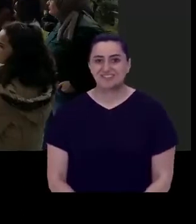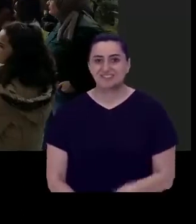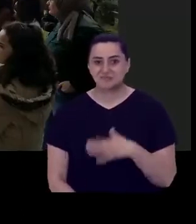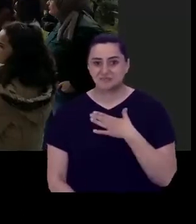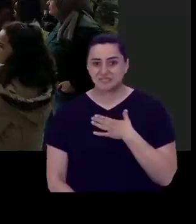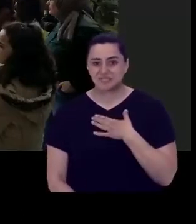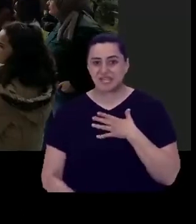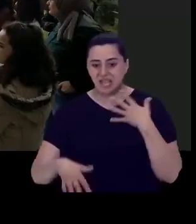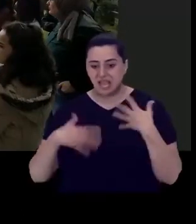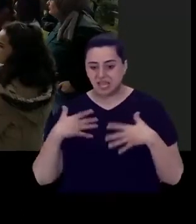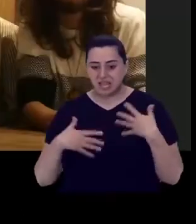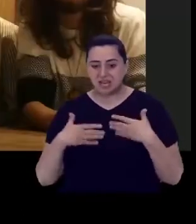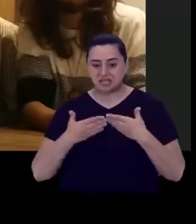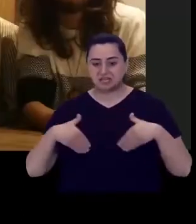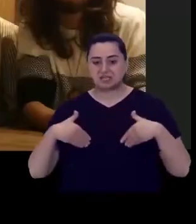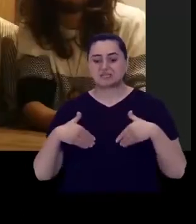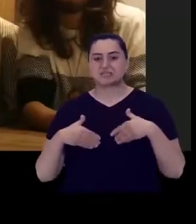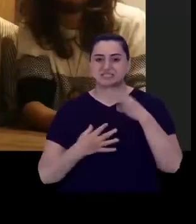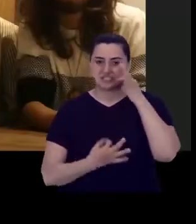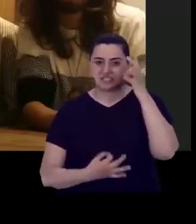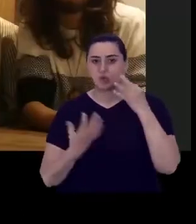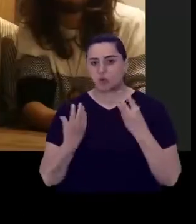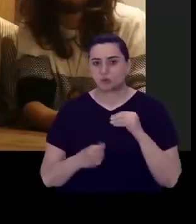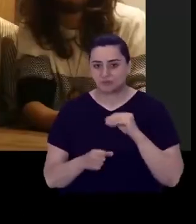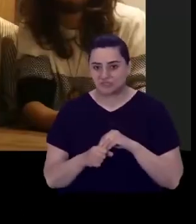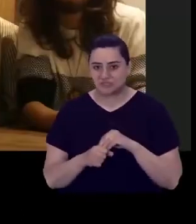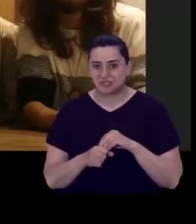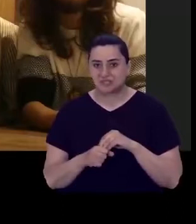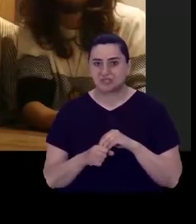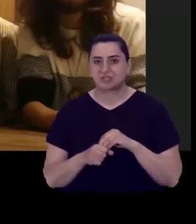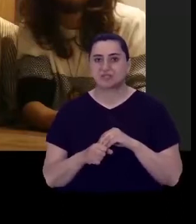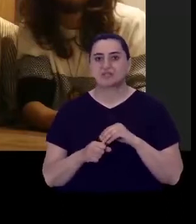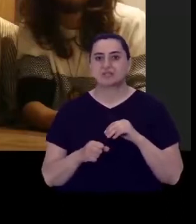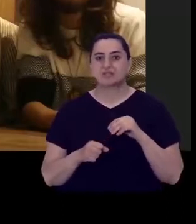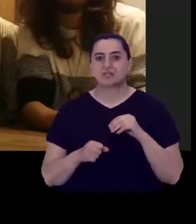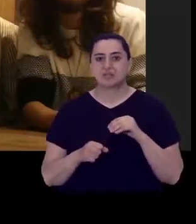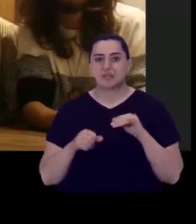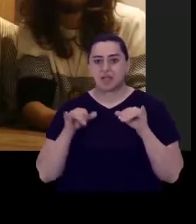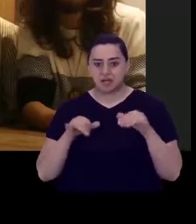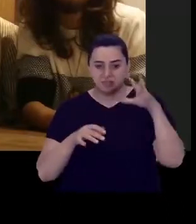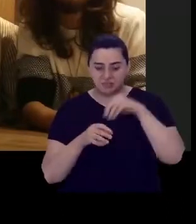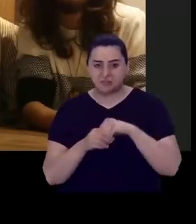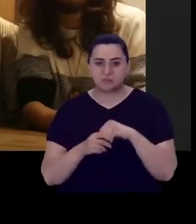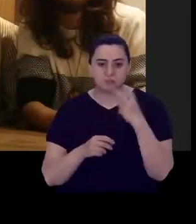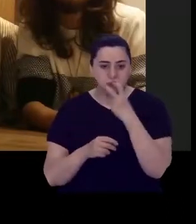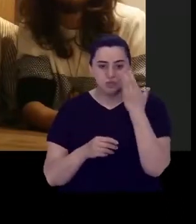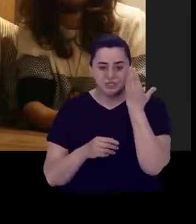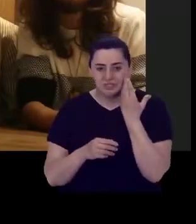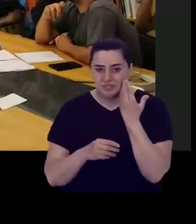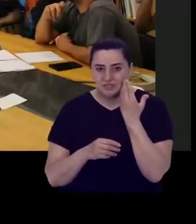engellenen bireyler olduğumuz için değil aslında aynı müzikleri